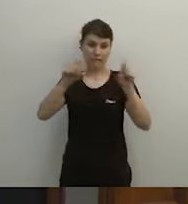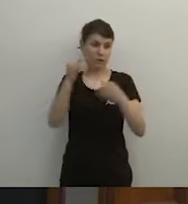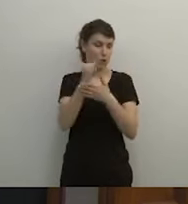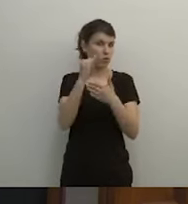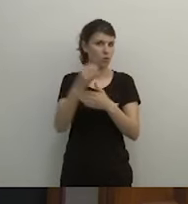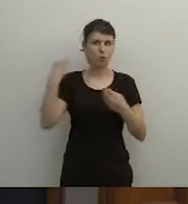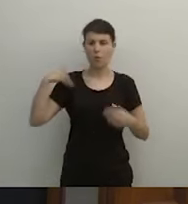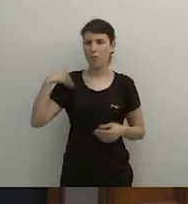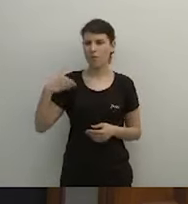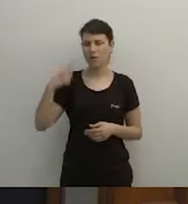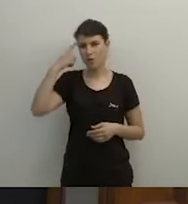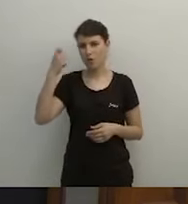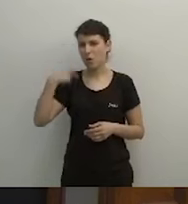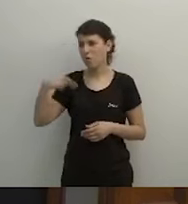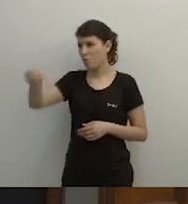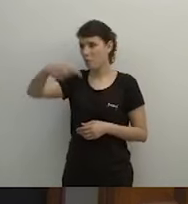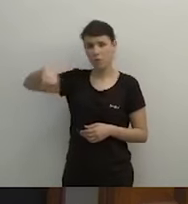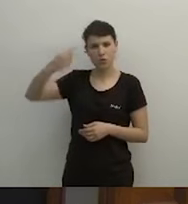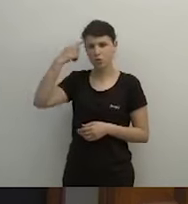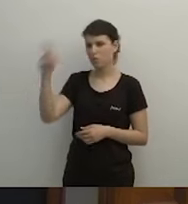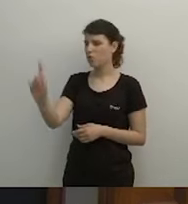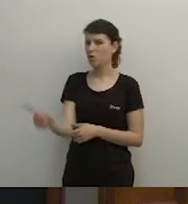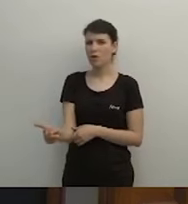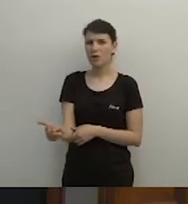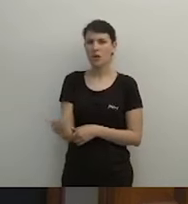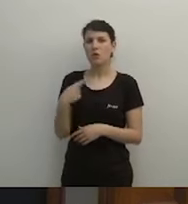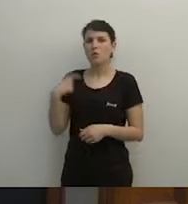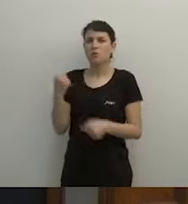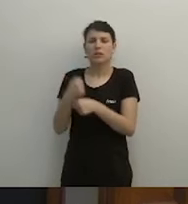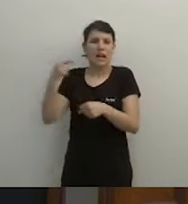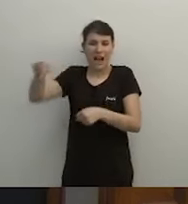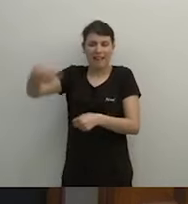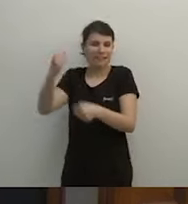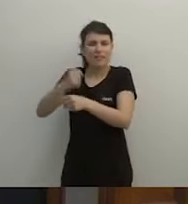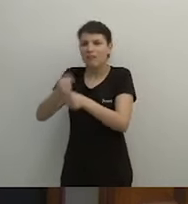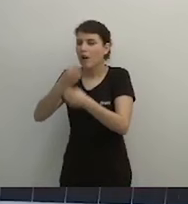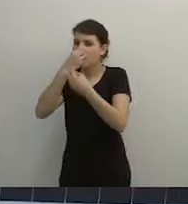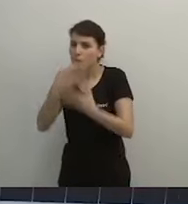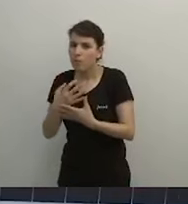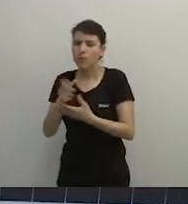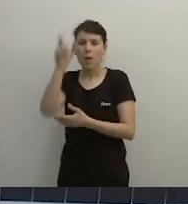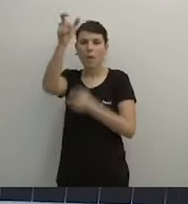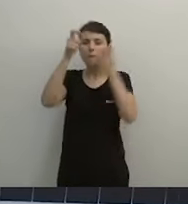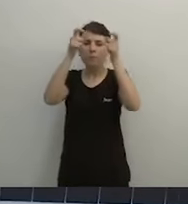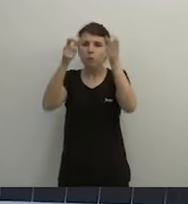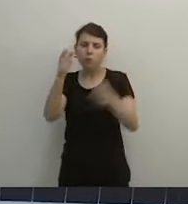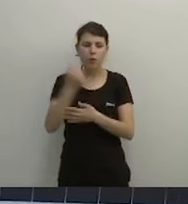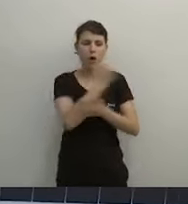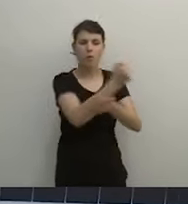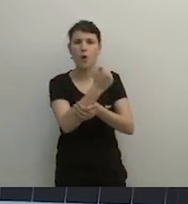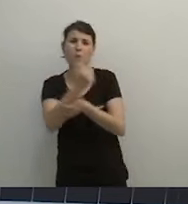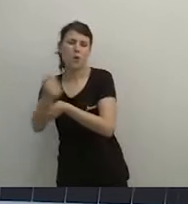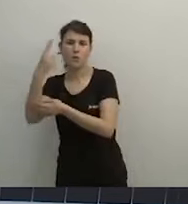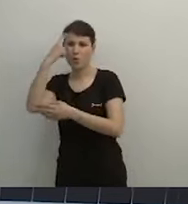vos passen per damunt també a vosaltres. Jo soc conscient que molts de vosaltres esteu fent una tasca important d'ajuda als pobles i no mereixeu que vos